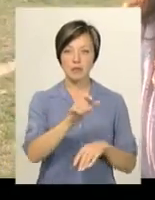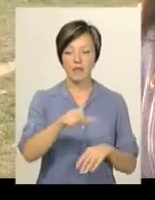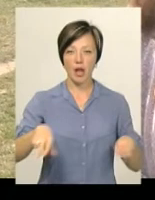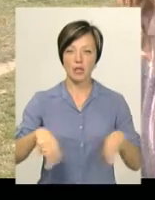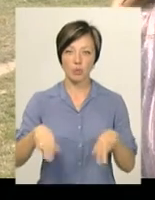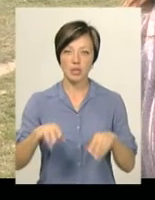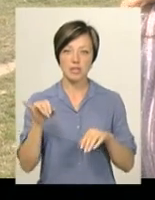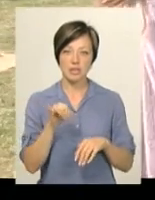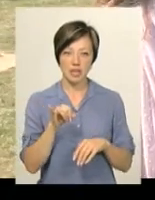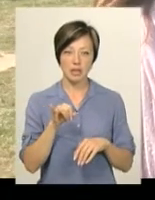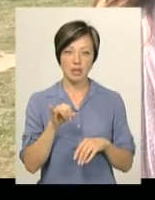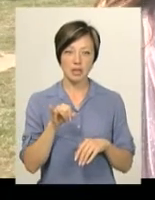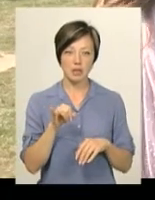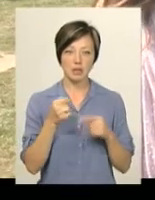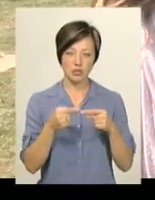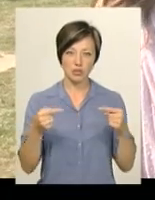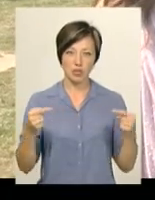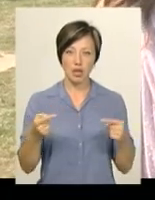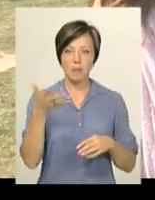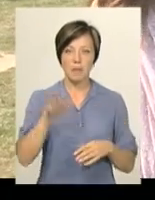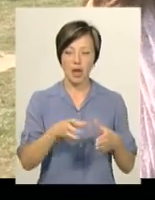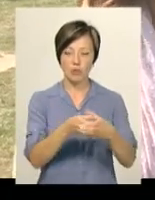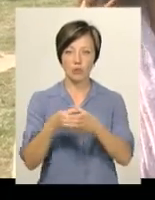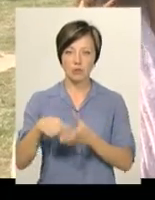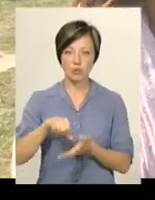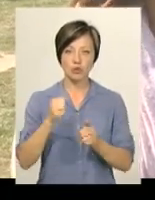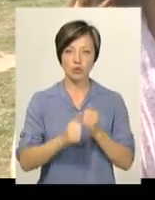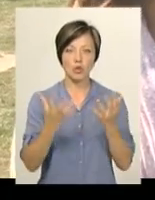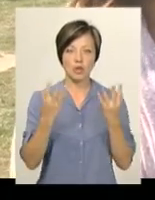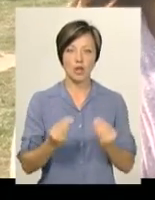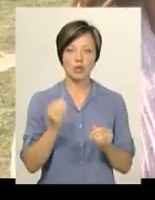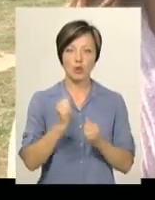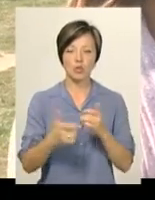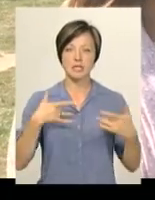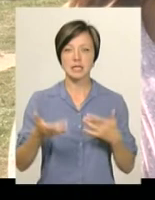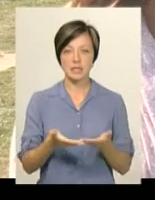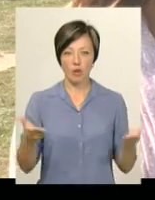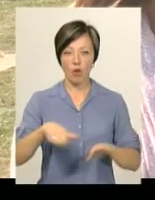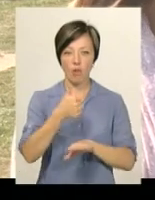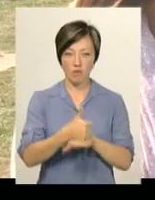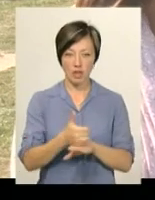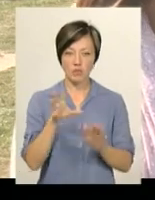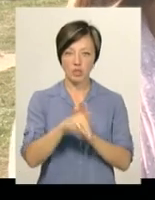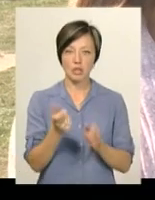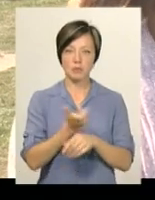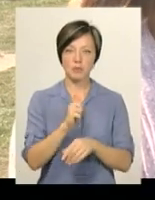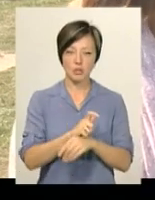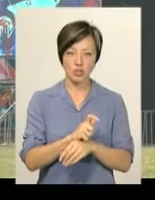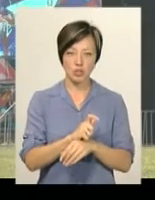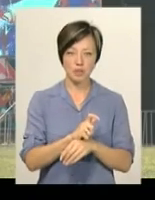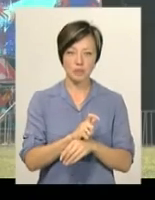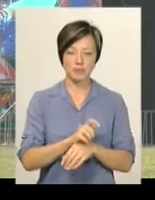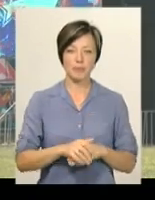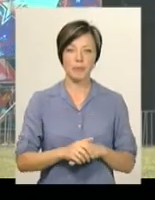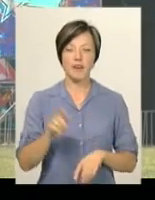танцюристи, також Киргизстану. Близько п'яти гуртів буде виступати щодня на кожній зі сцен. Головна сцена, звичайно, вміщатиме більше, зокрема і хедлайнери.